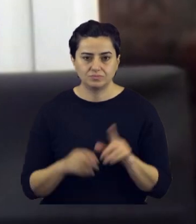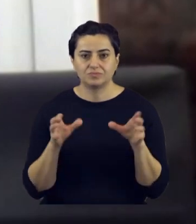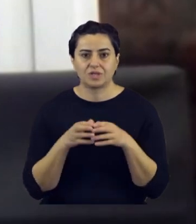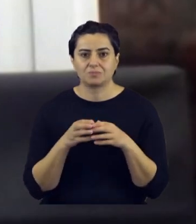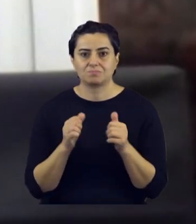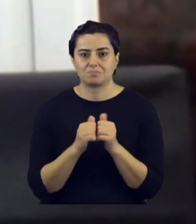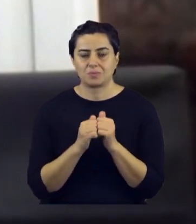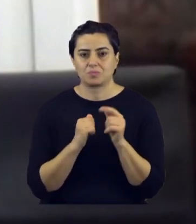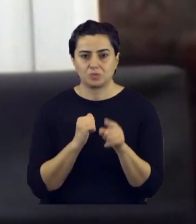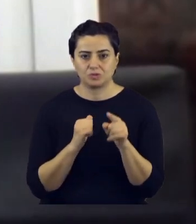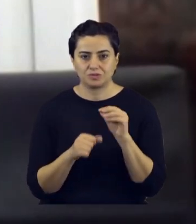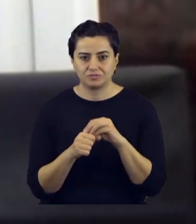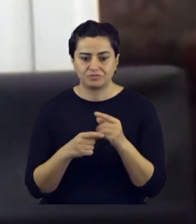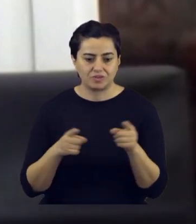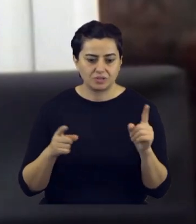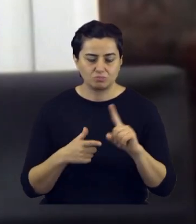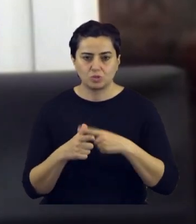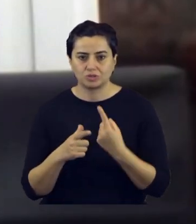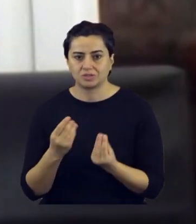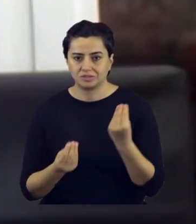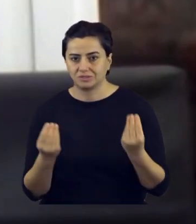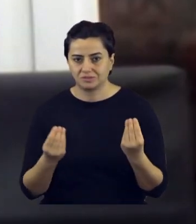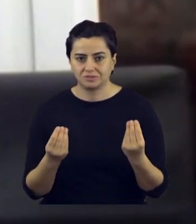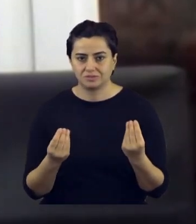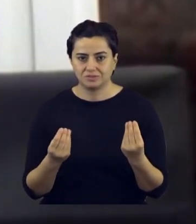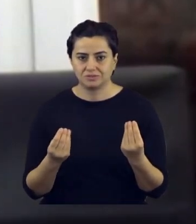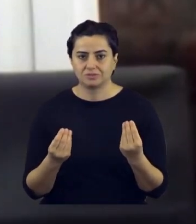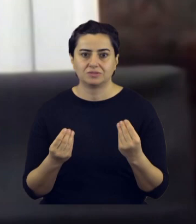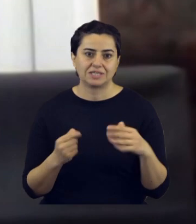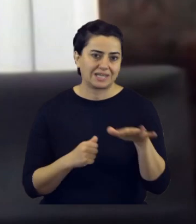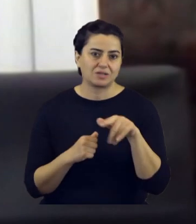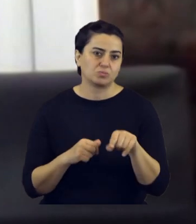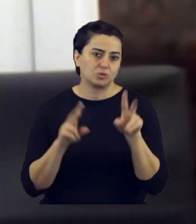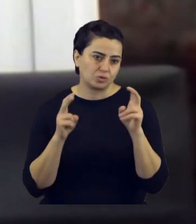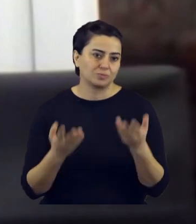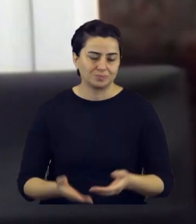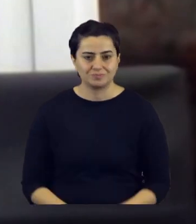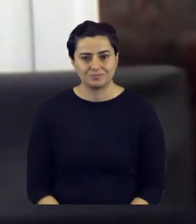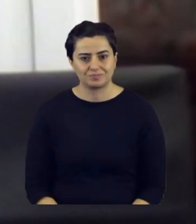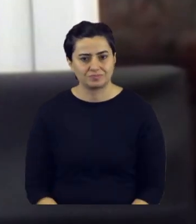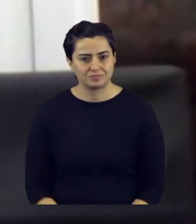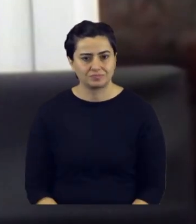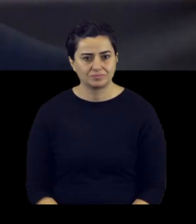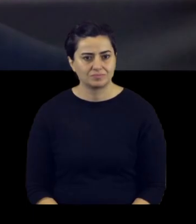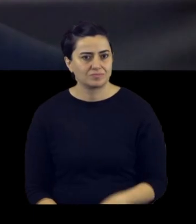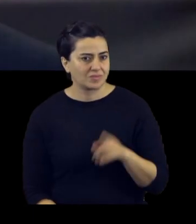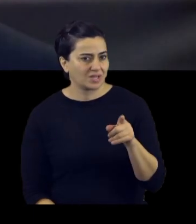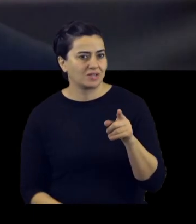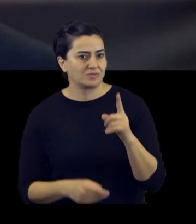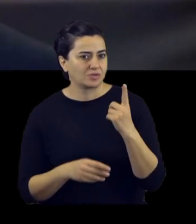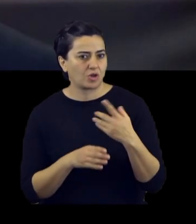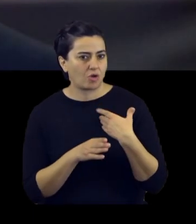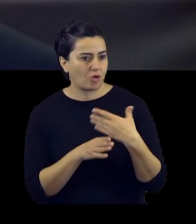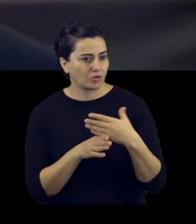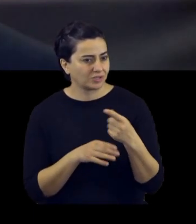takımda bulunduğum süreçte de buna benzer birçok farklı proje gerçekleştirdik. Genel olarak bu şekilde. Evet. Enişsenin